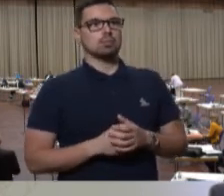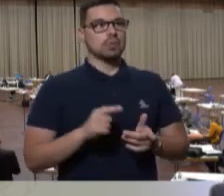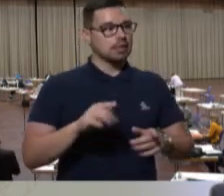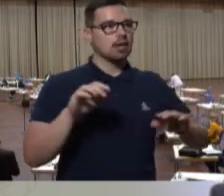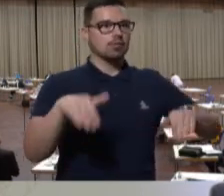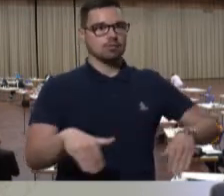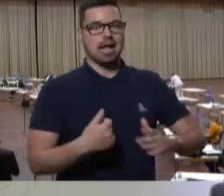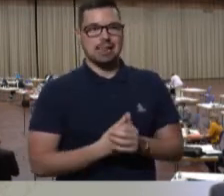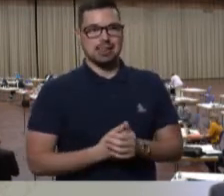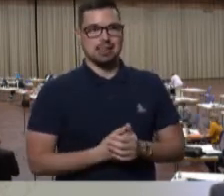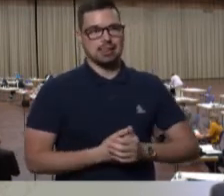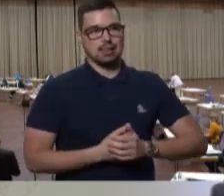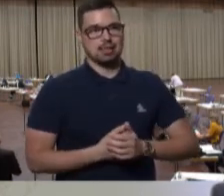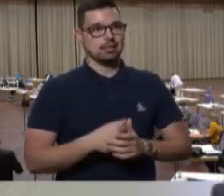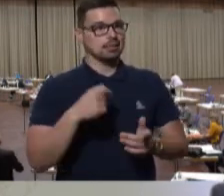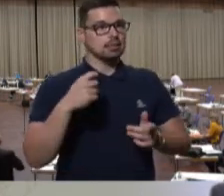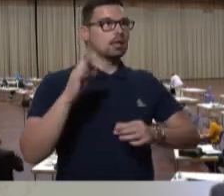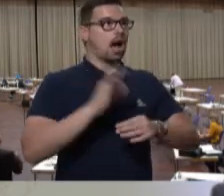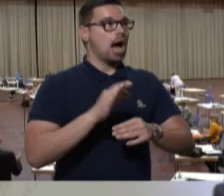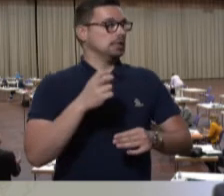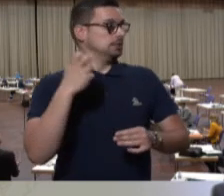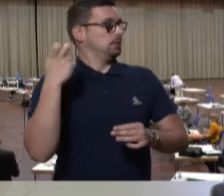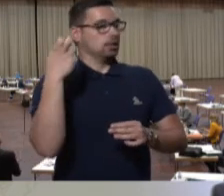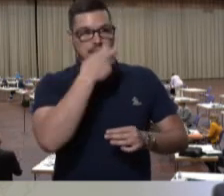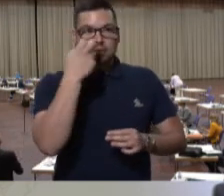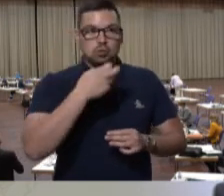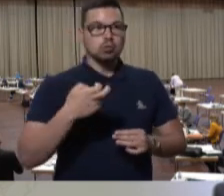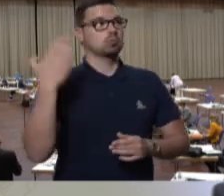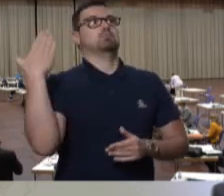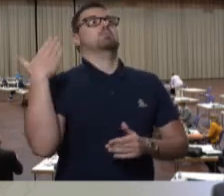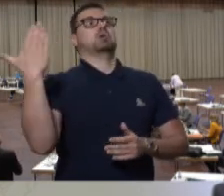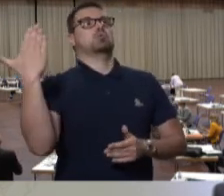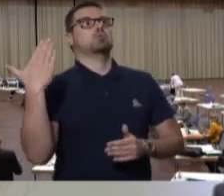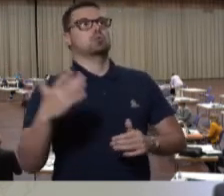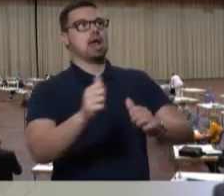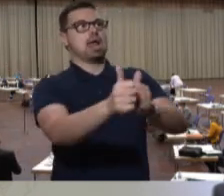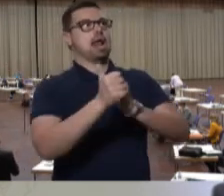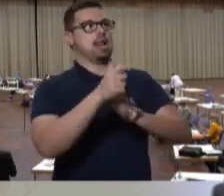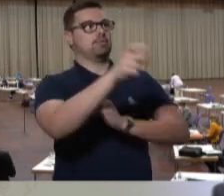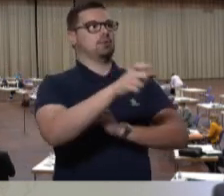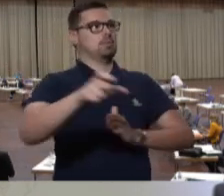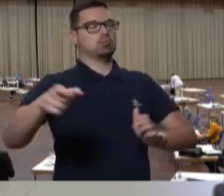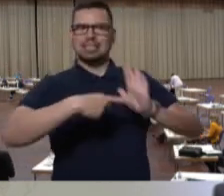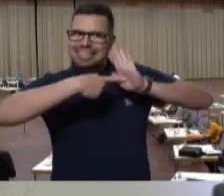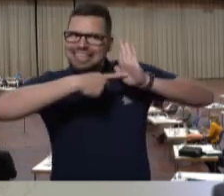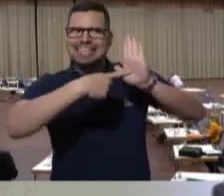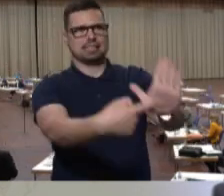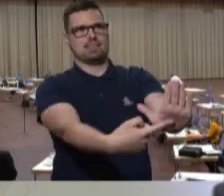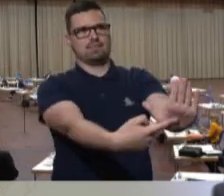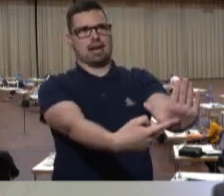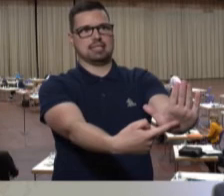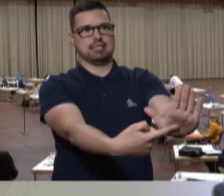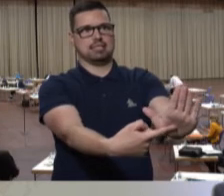Fall ist, dass man diese Ärzte gesucht hat und sie hier freudig begrüßt als helfende Leute, das ist doch ein Hinweis darauf,